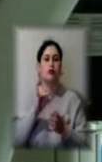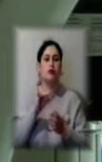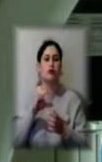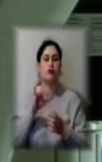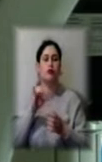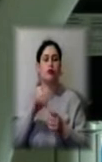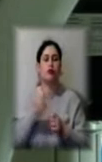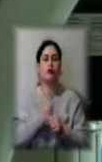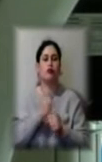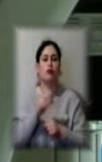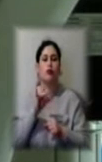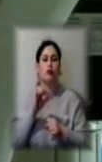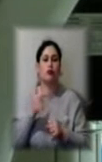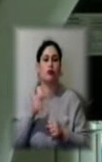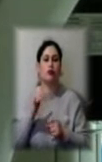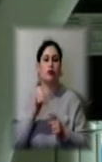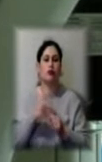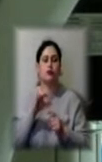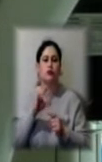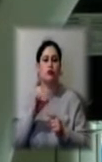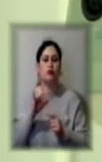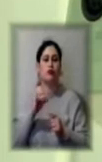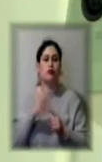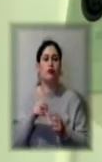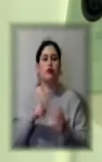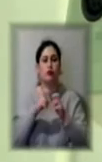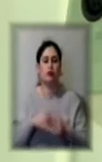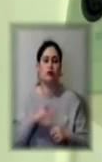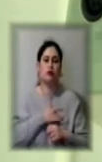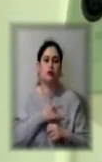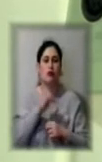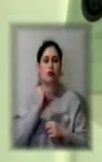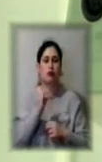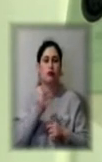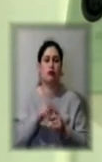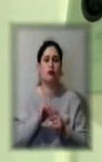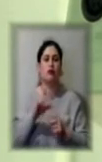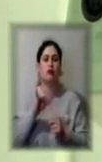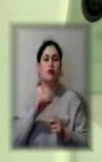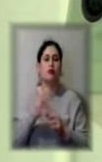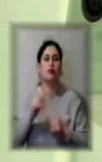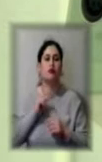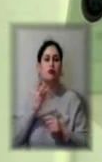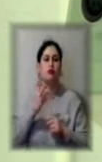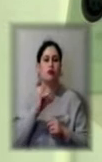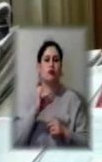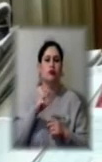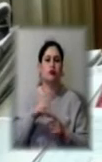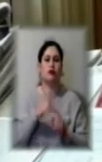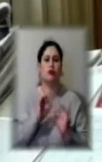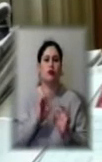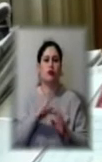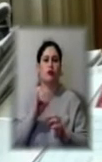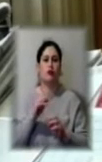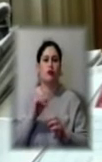коронографію та стентування, обстежують серцеві артерії. Прилад відпрацював уже три режими, говорить Олег Мазуряк. Ми